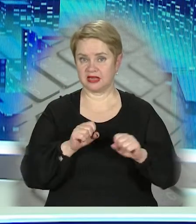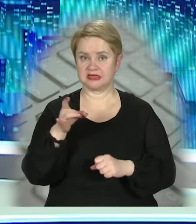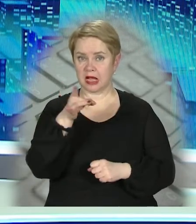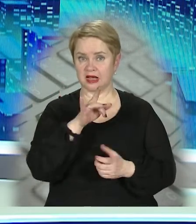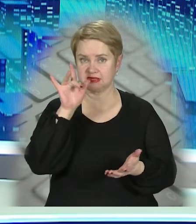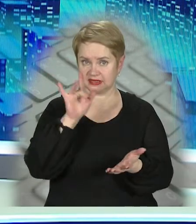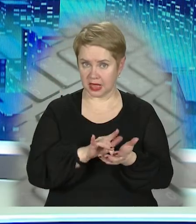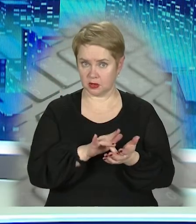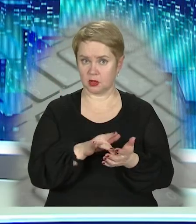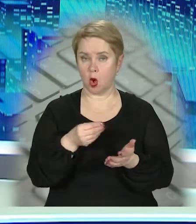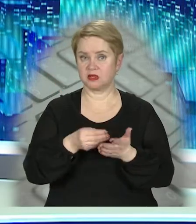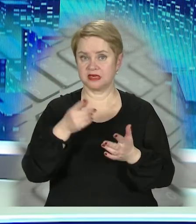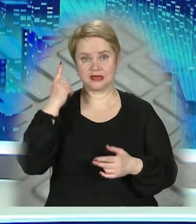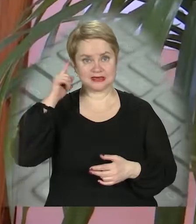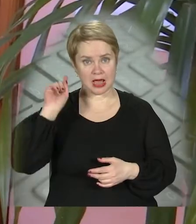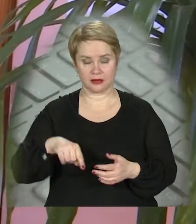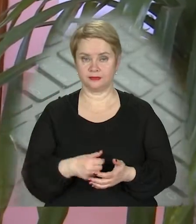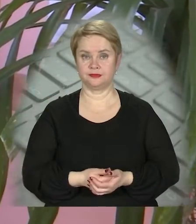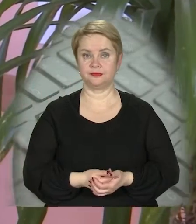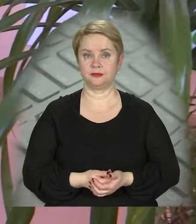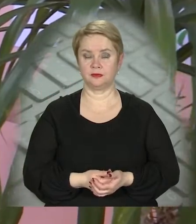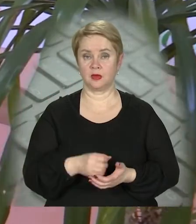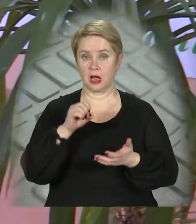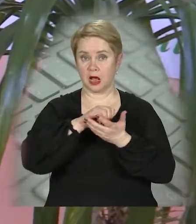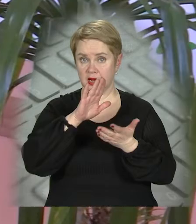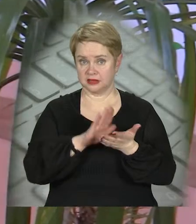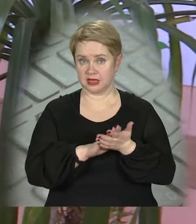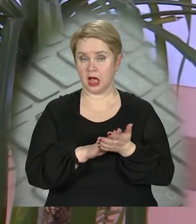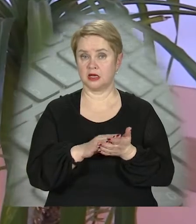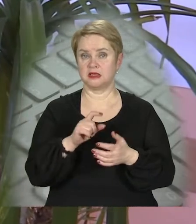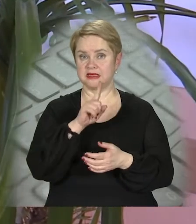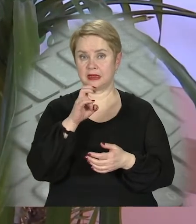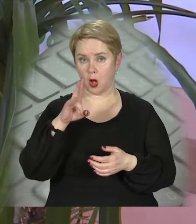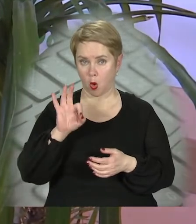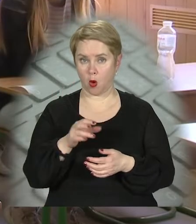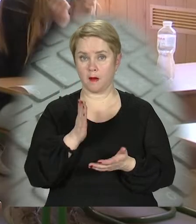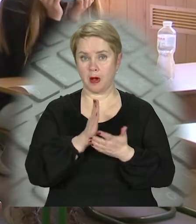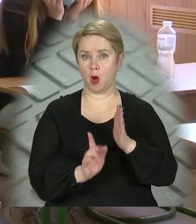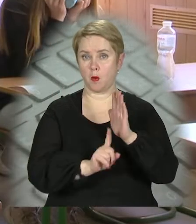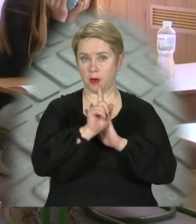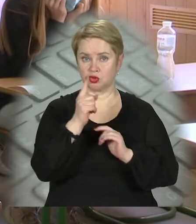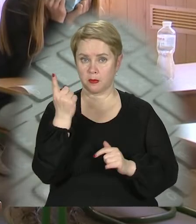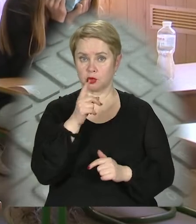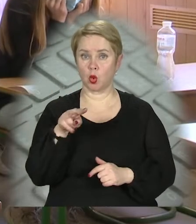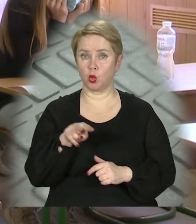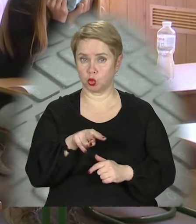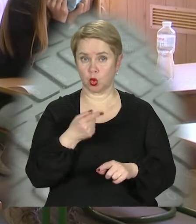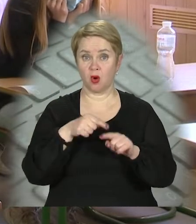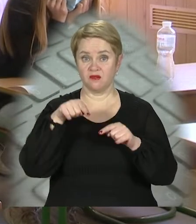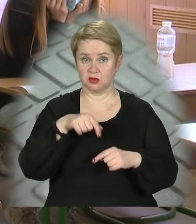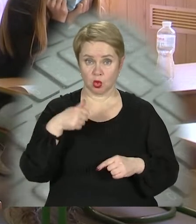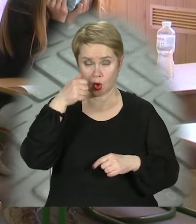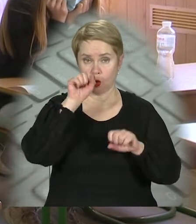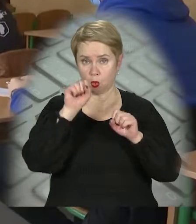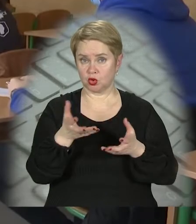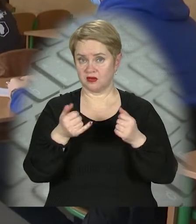регіонального центру оцінювання знань. Реєстрація на зовнішнє незалежне оцінювання має початися 1 лютого. У цьому